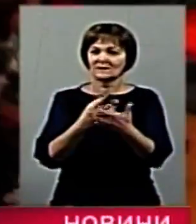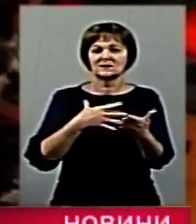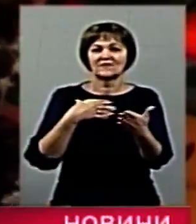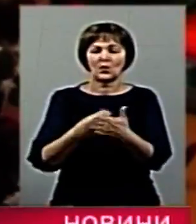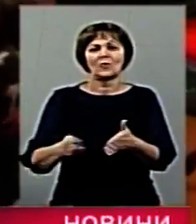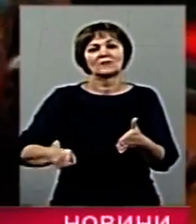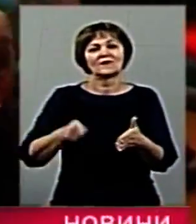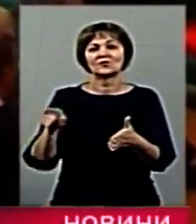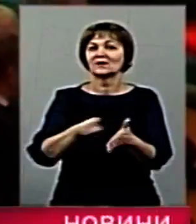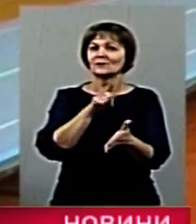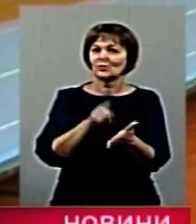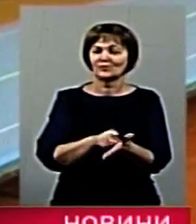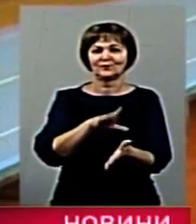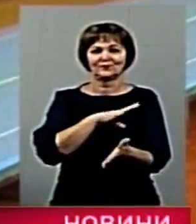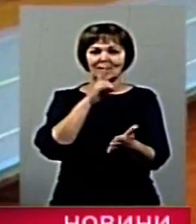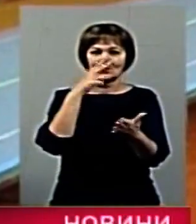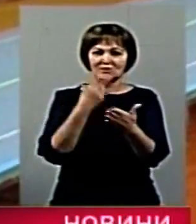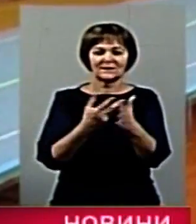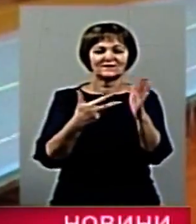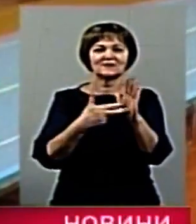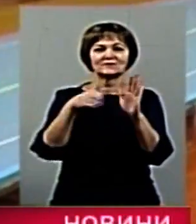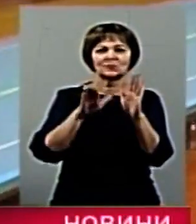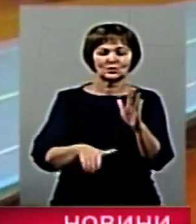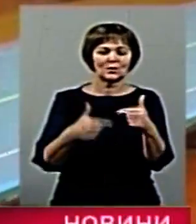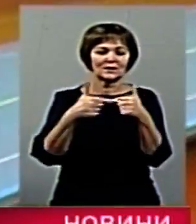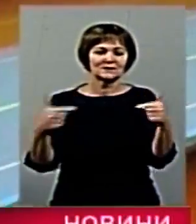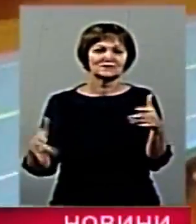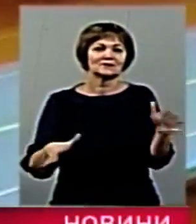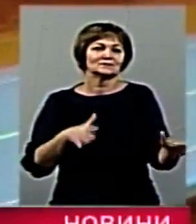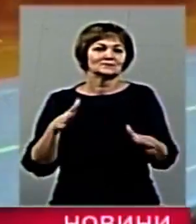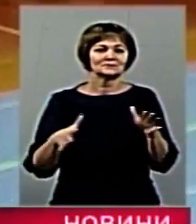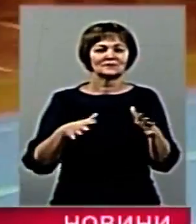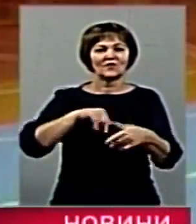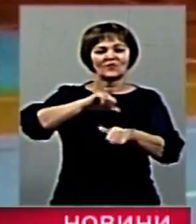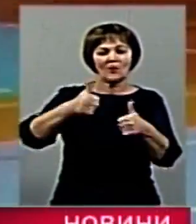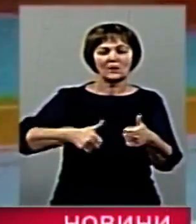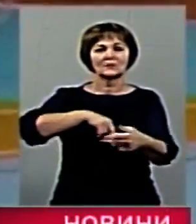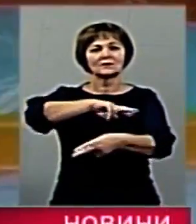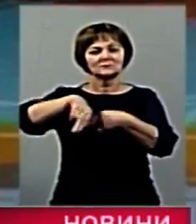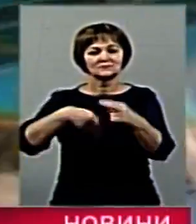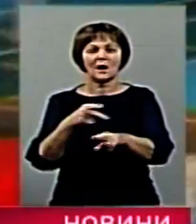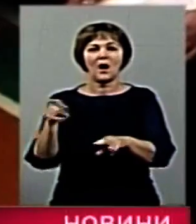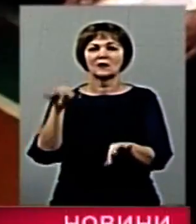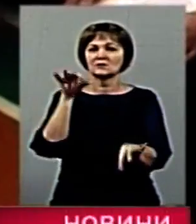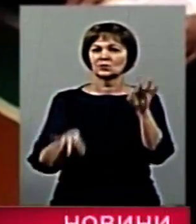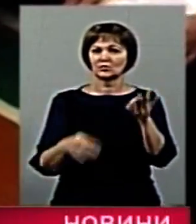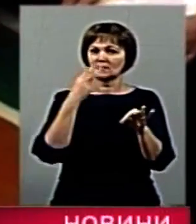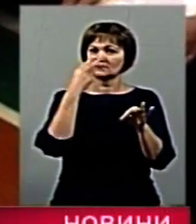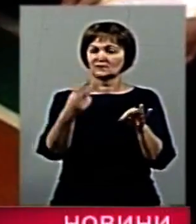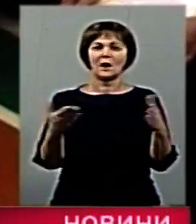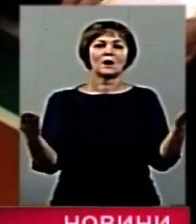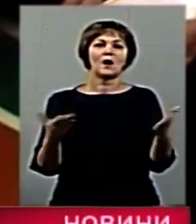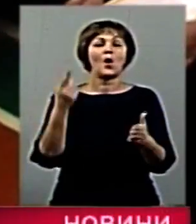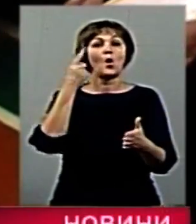Вони мали показати вісім елементів на акробатичній доріжці, а судді, враховуючи складність елементів, виставляли їм